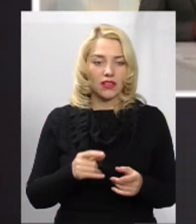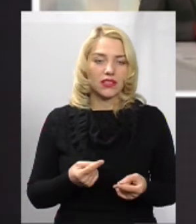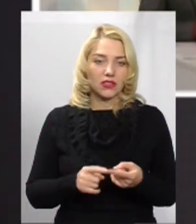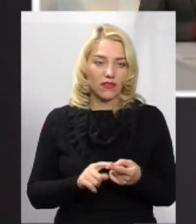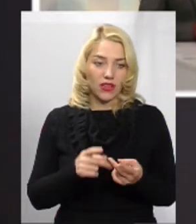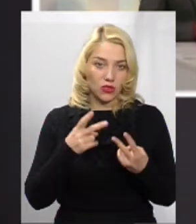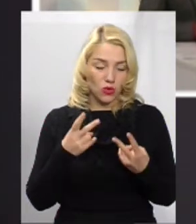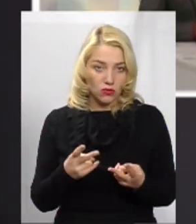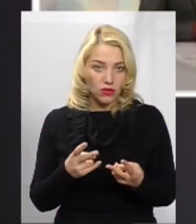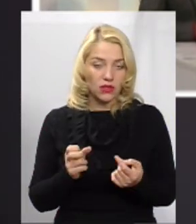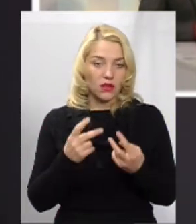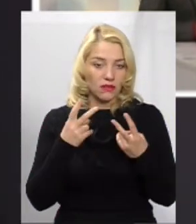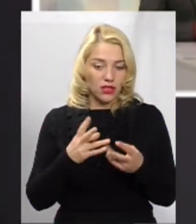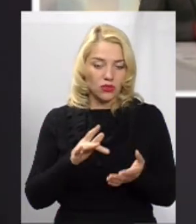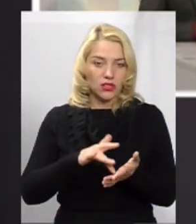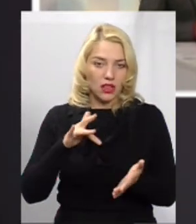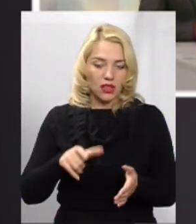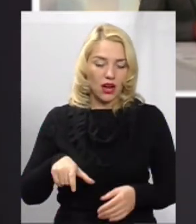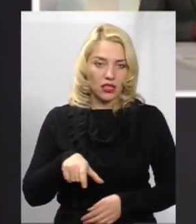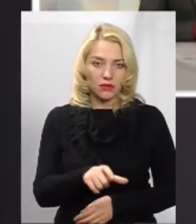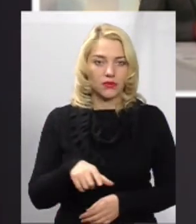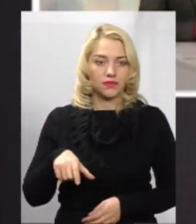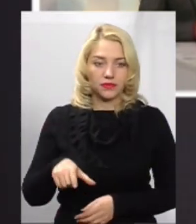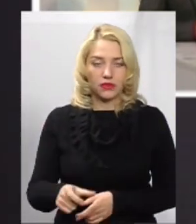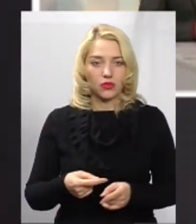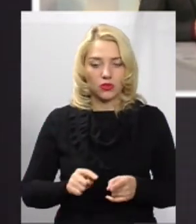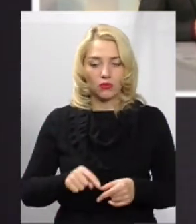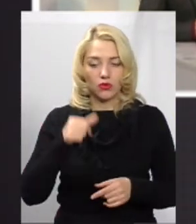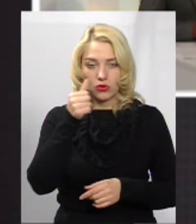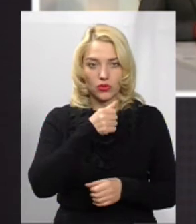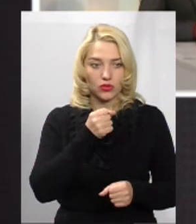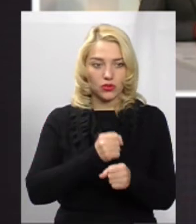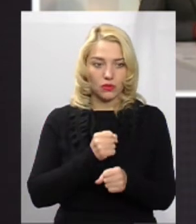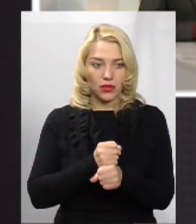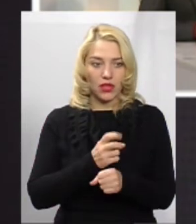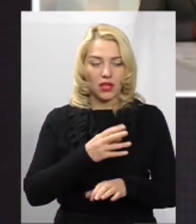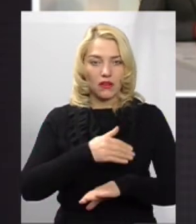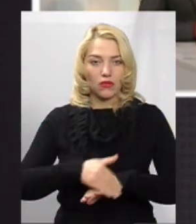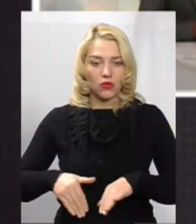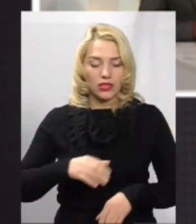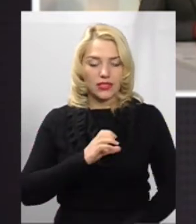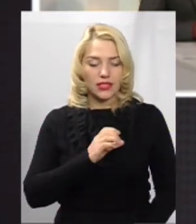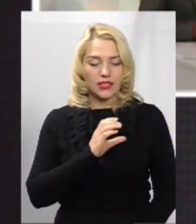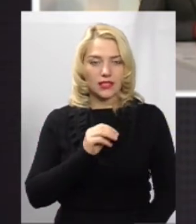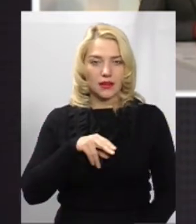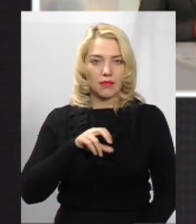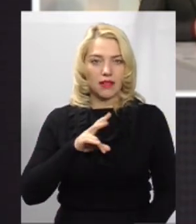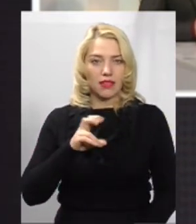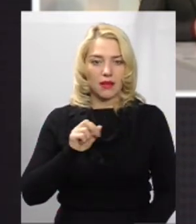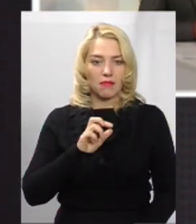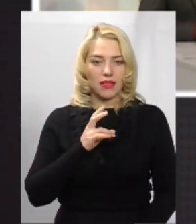принципі, то видно. Видно і по центральних магістралях, таку, як цього року ми зробили вулицю Степана Бандери,